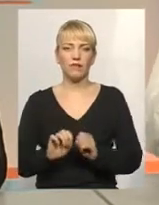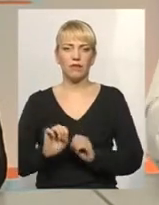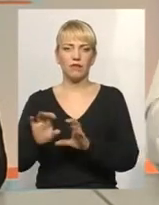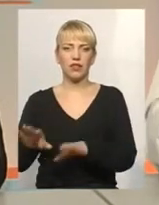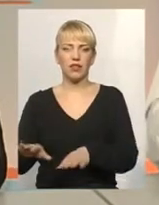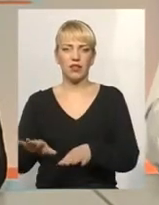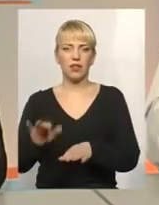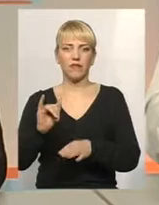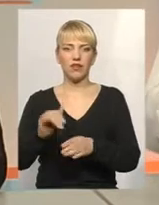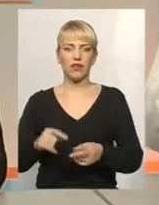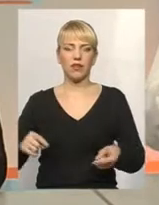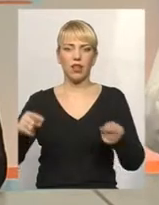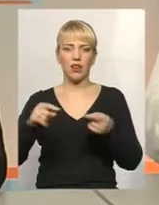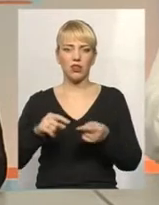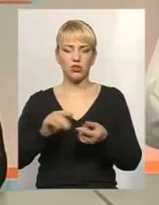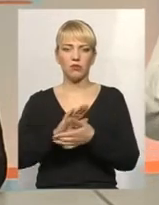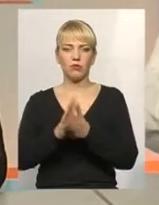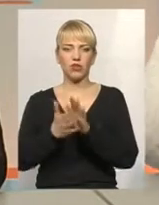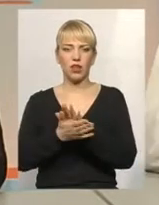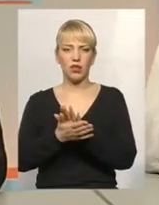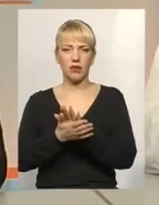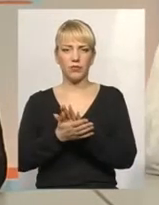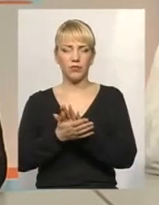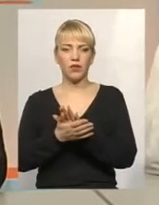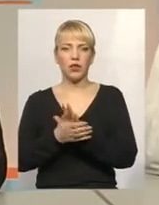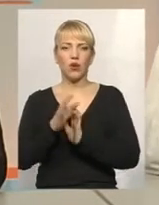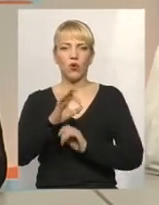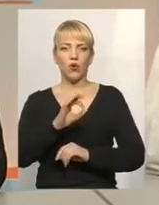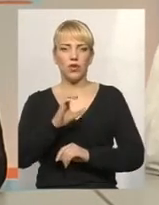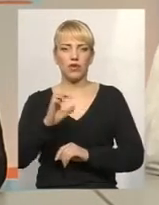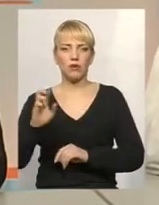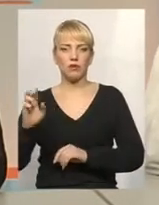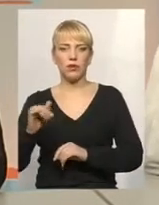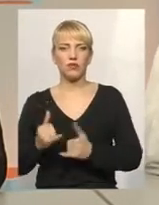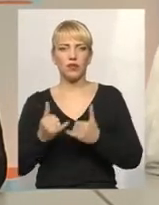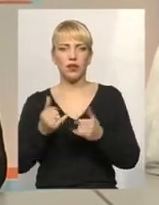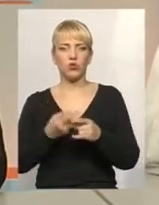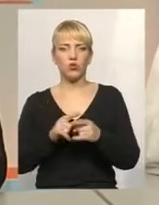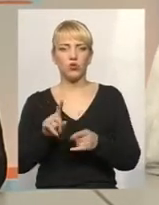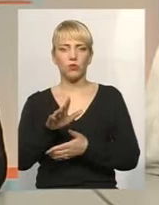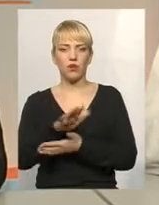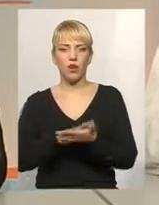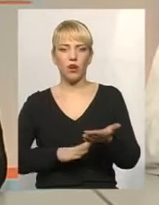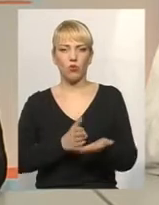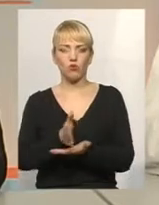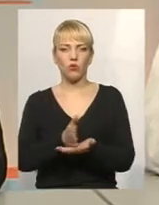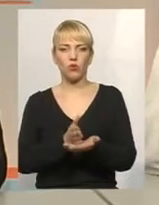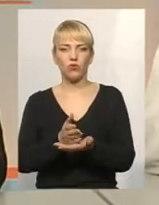в належному стані ОСББ для того, щоб обслуговували. Звісно,